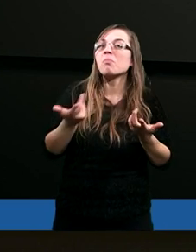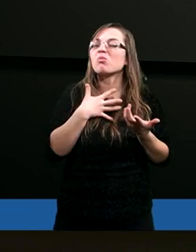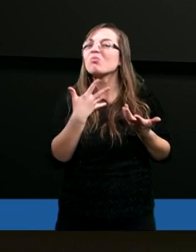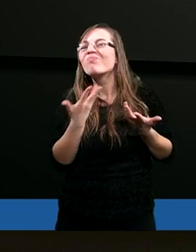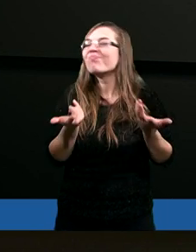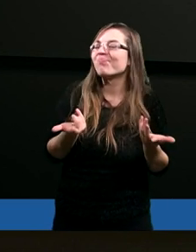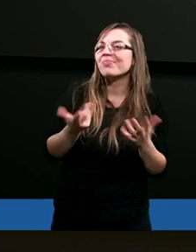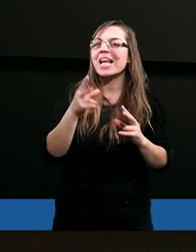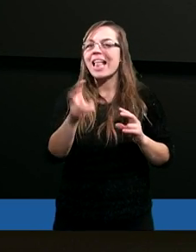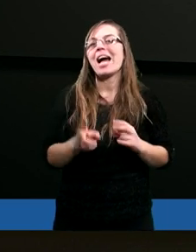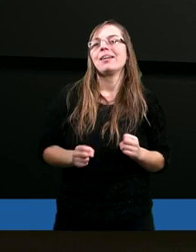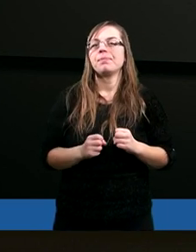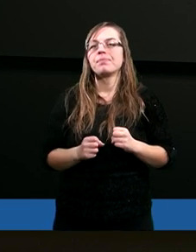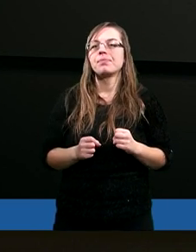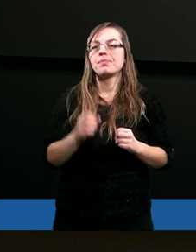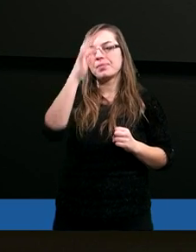Pełni